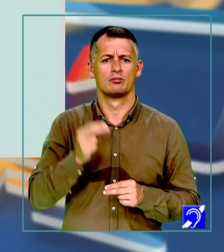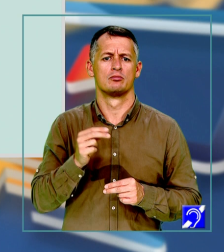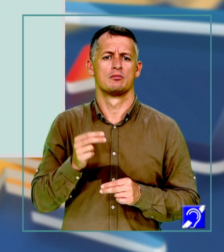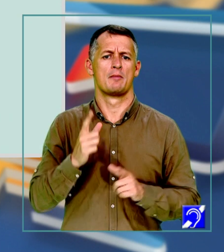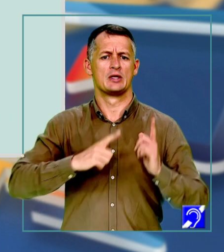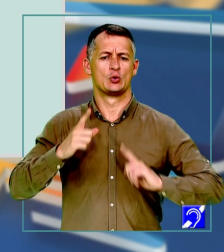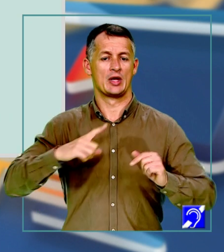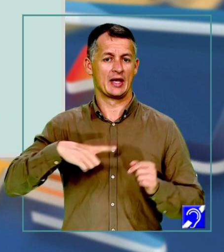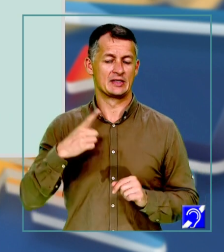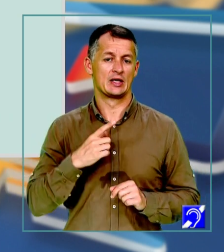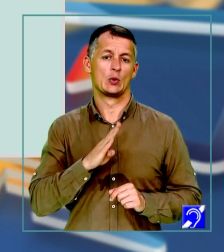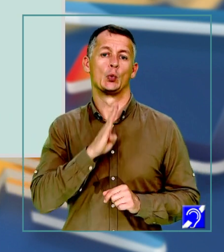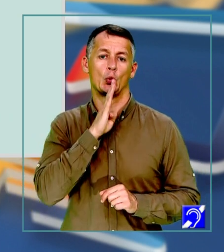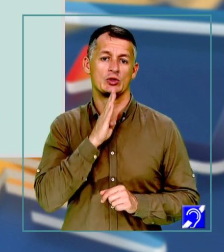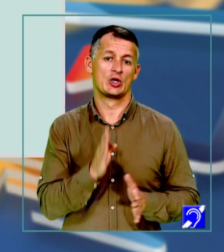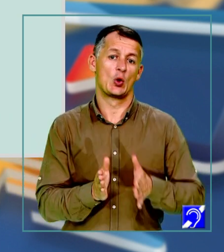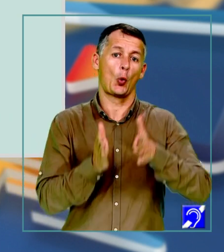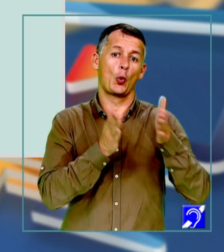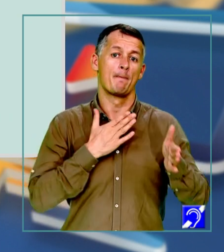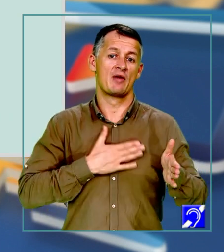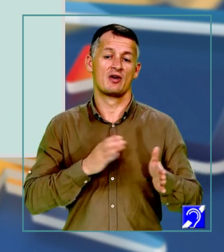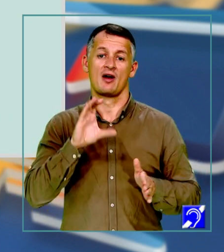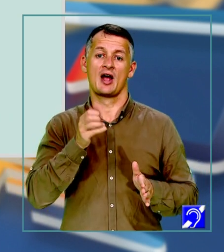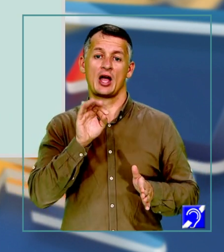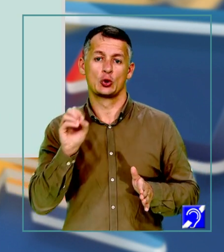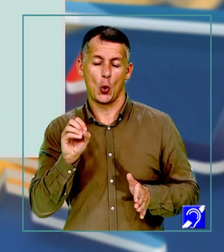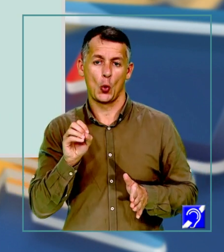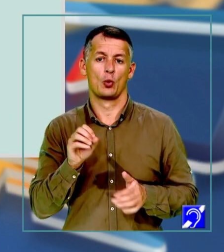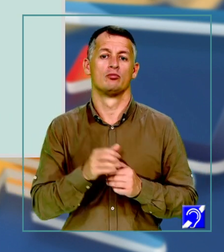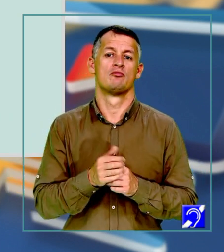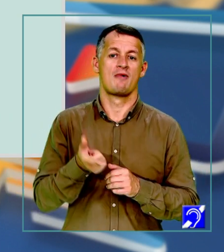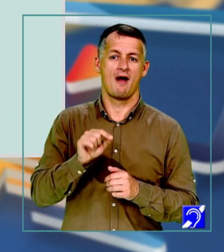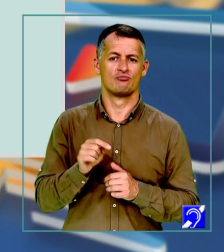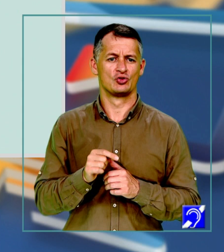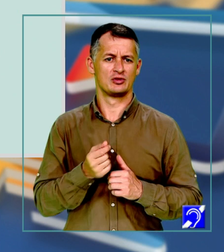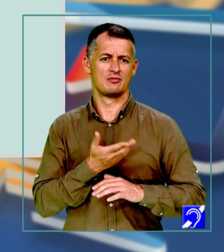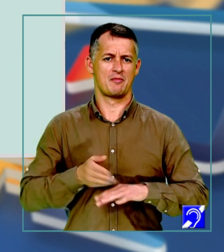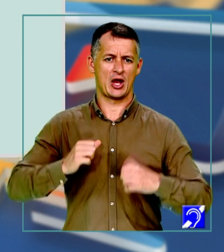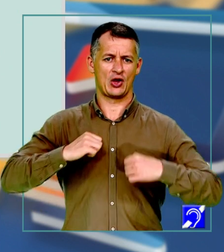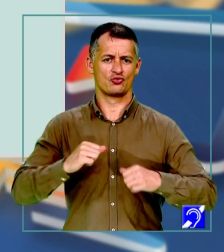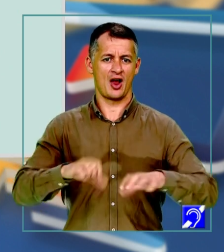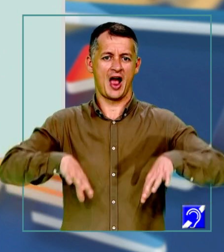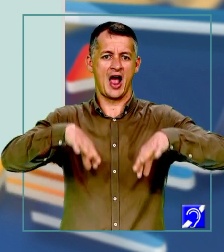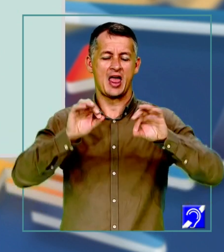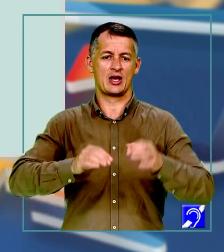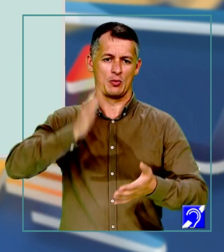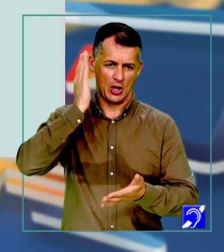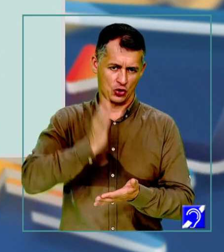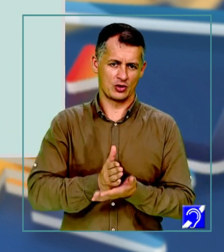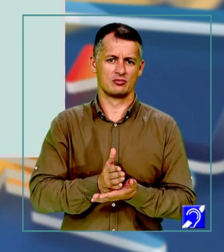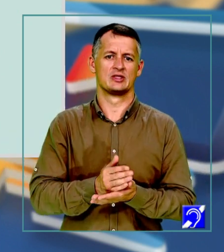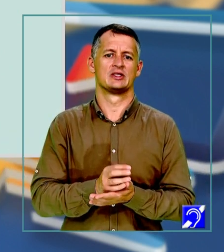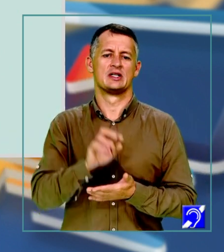preferă cantoul. Alții, mai curajoși sau mai hotărâți, aleg să studieze un instrument.